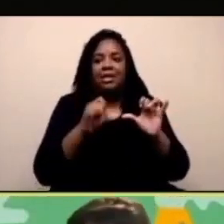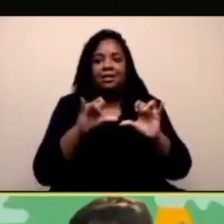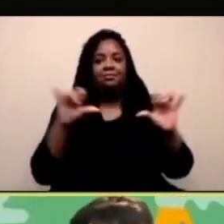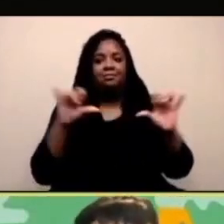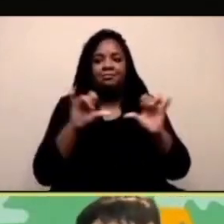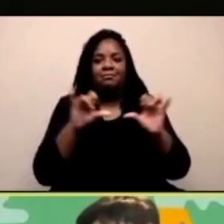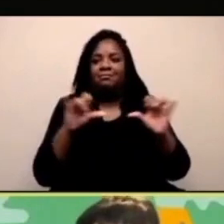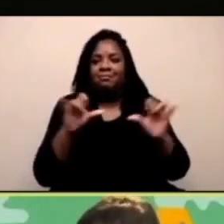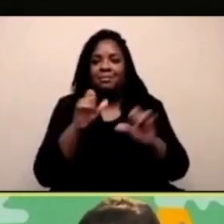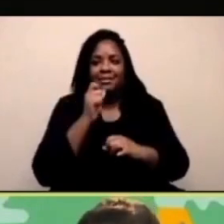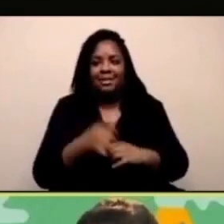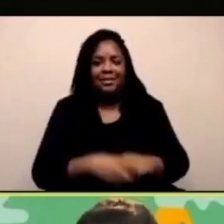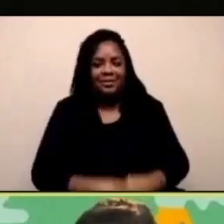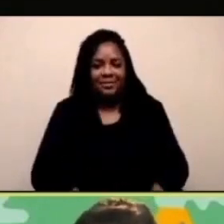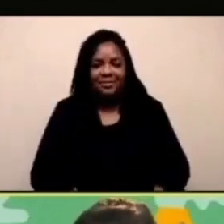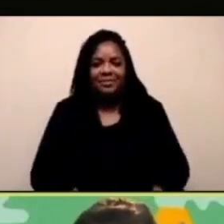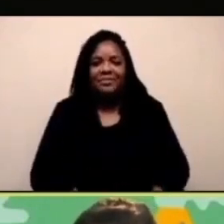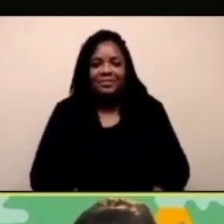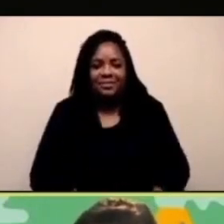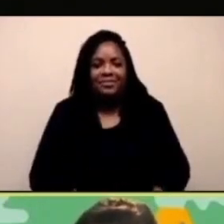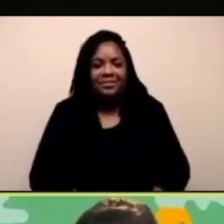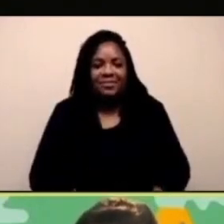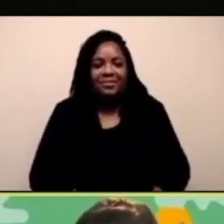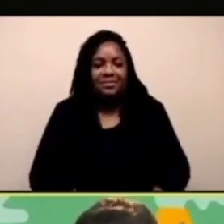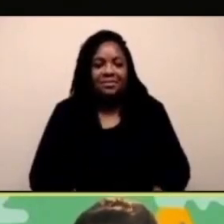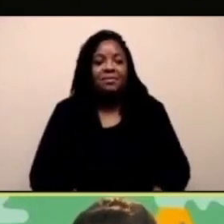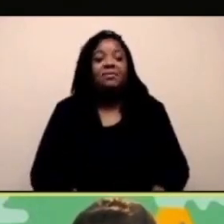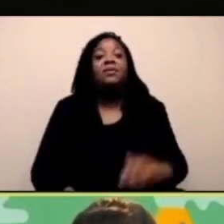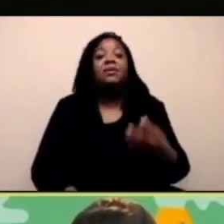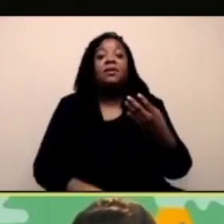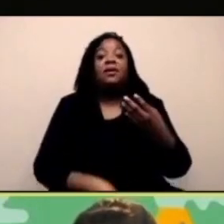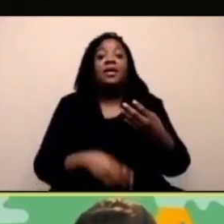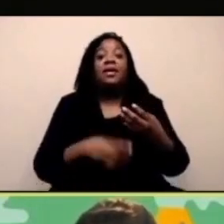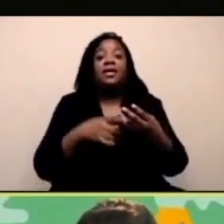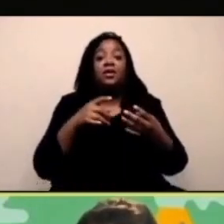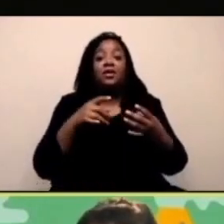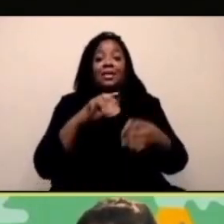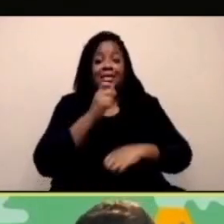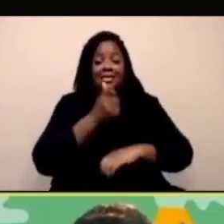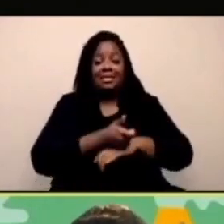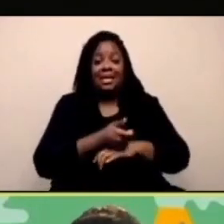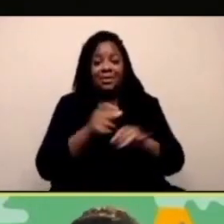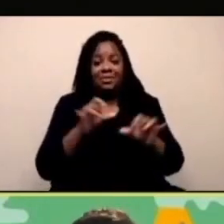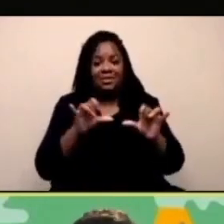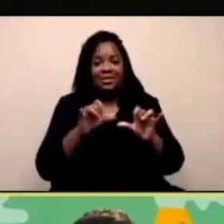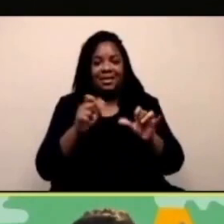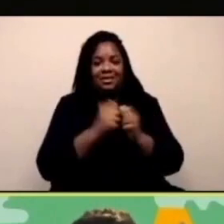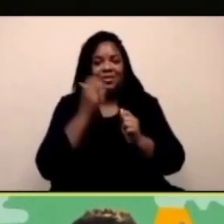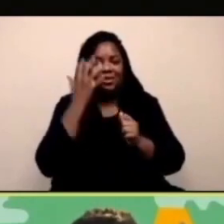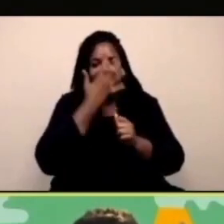vedete, o mi avvicino, non cambiano di misura. Quindi